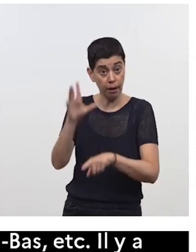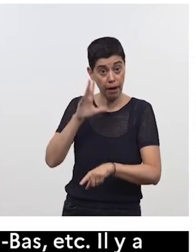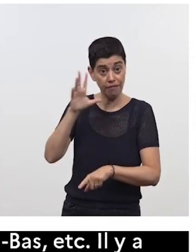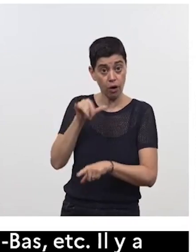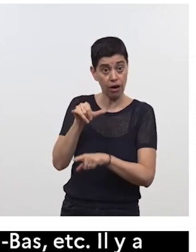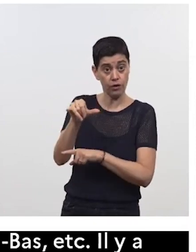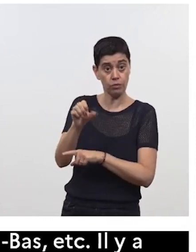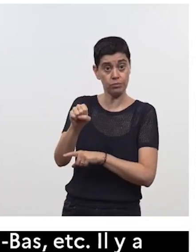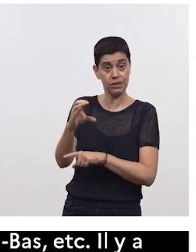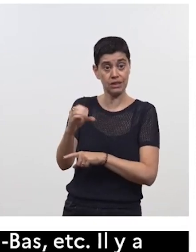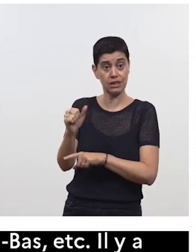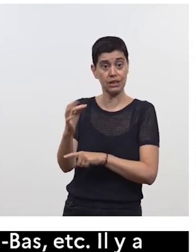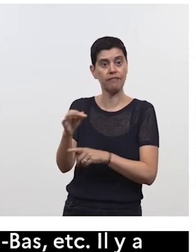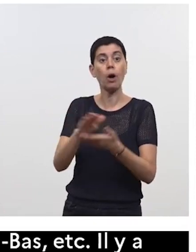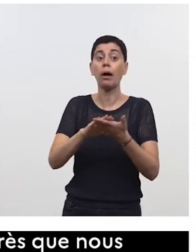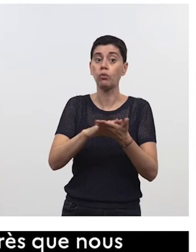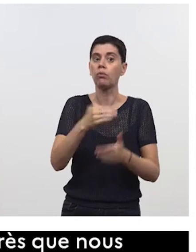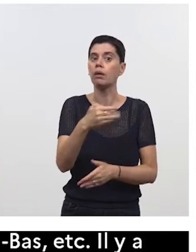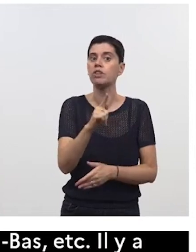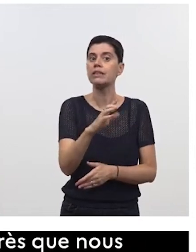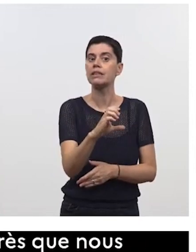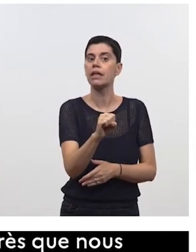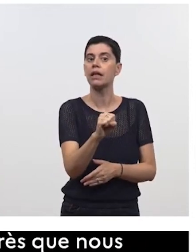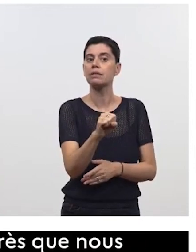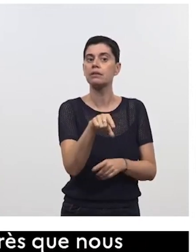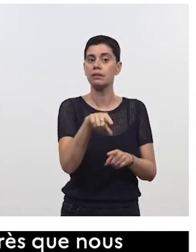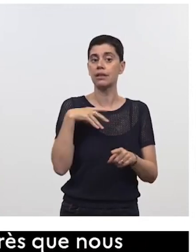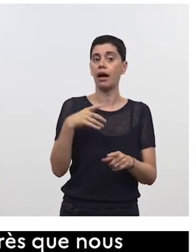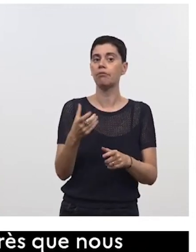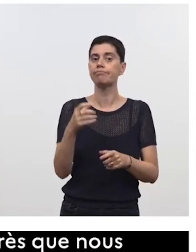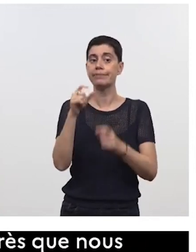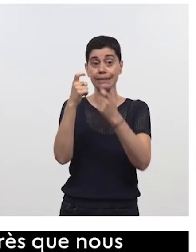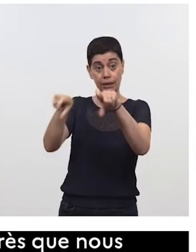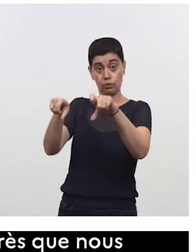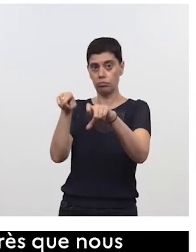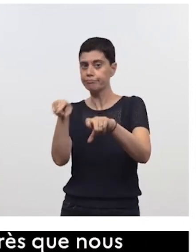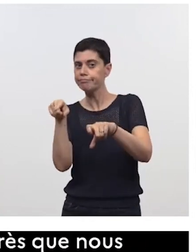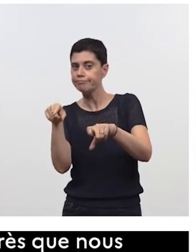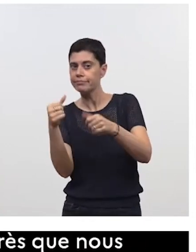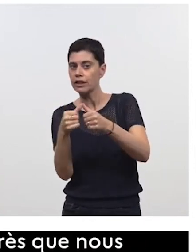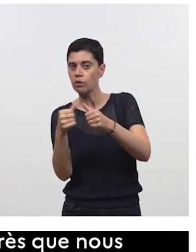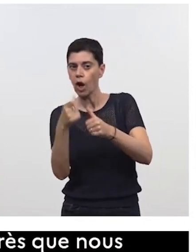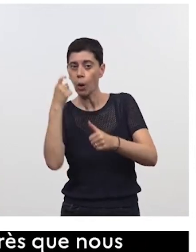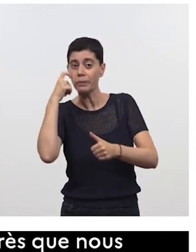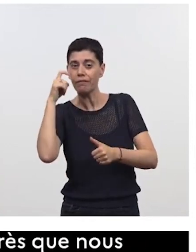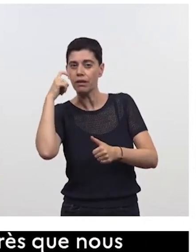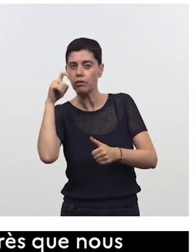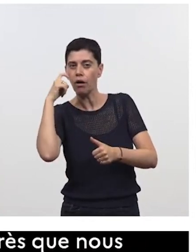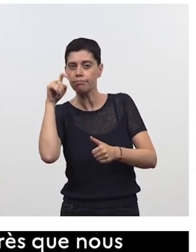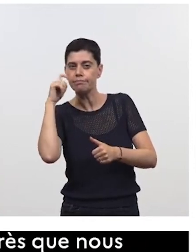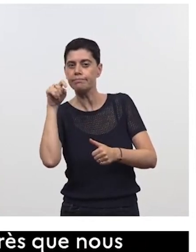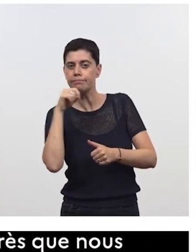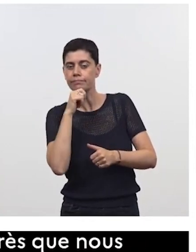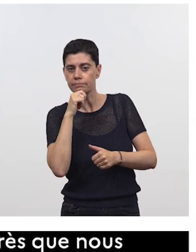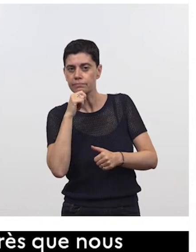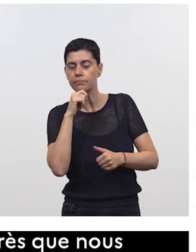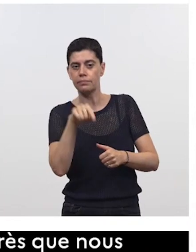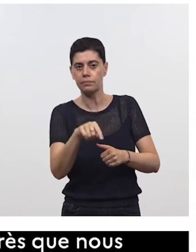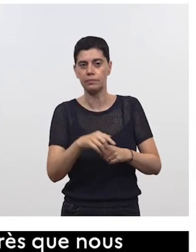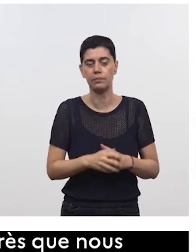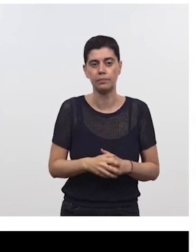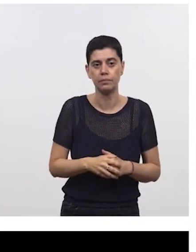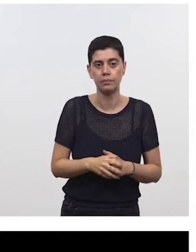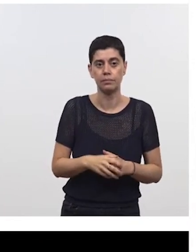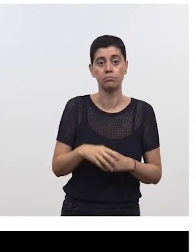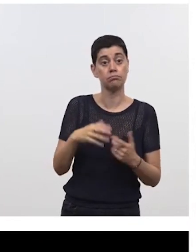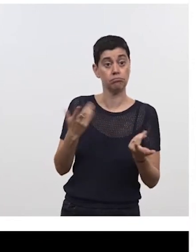le MGCS, pardon, c'est le statut dit d'observateur, qui est un moyen, au fond, de commencer à agréger, sachant que les